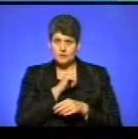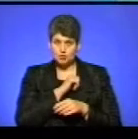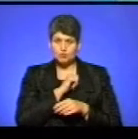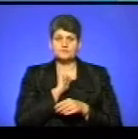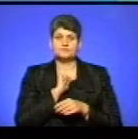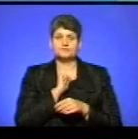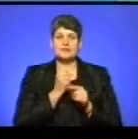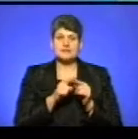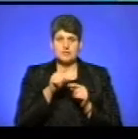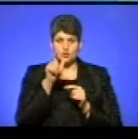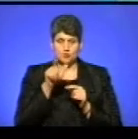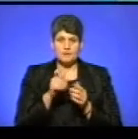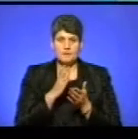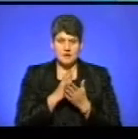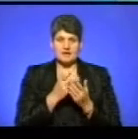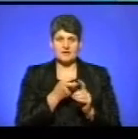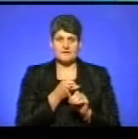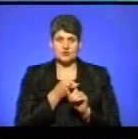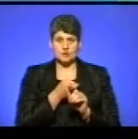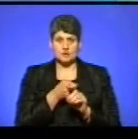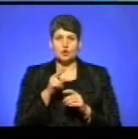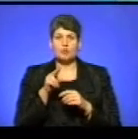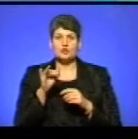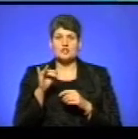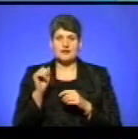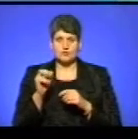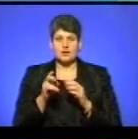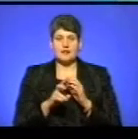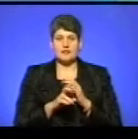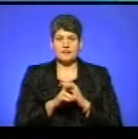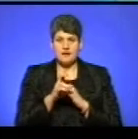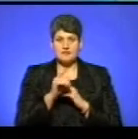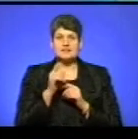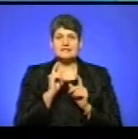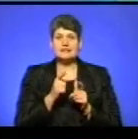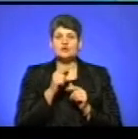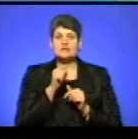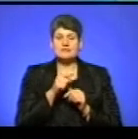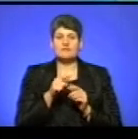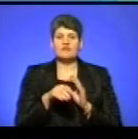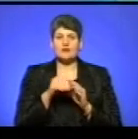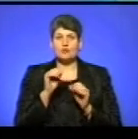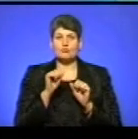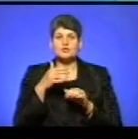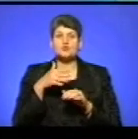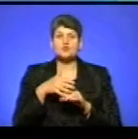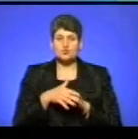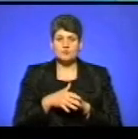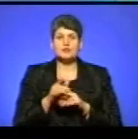Ця особа має певне відношення до Почаївської лаври. Згідно з тим витягом, можна зрозуміти, що